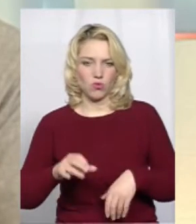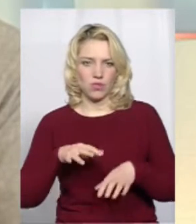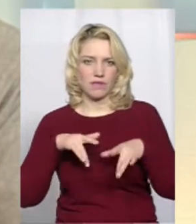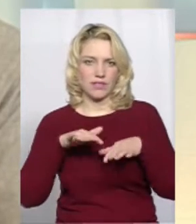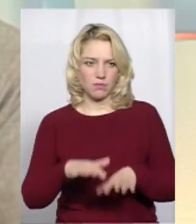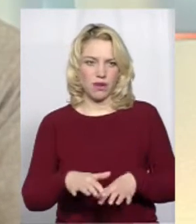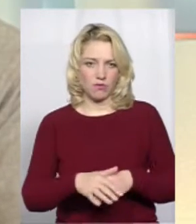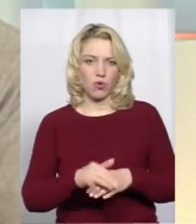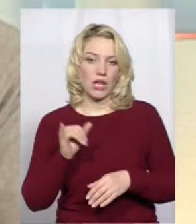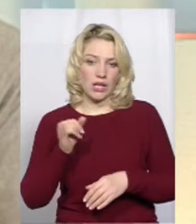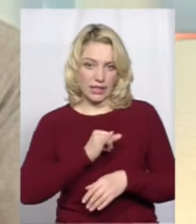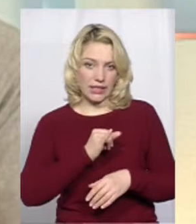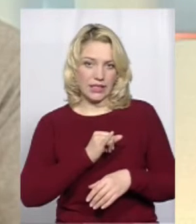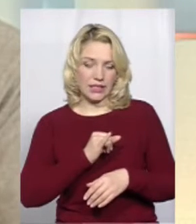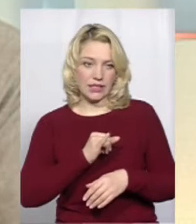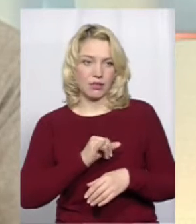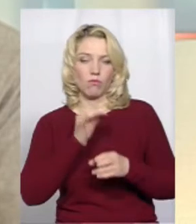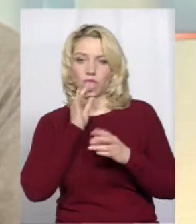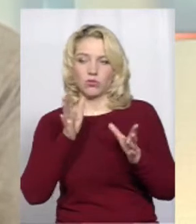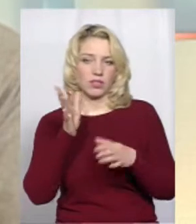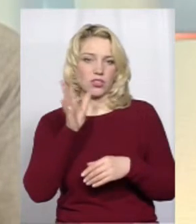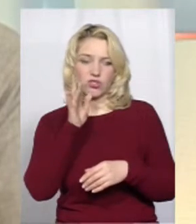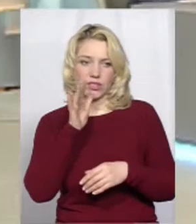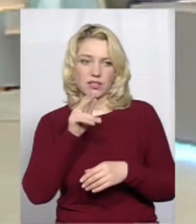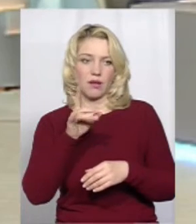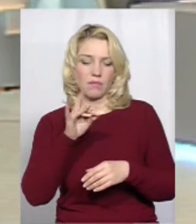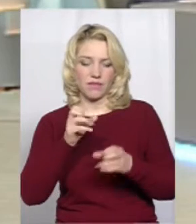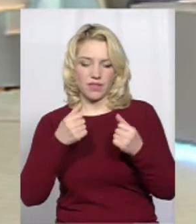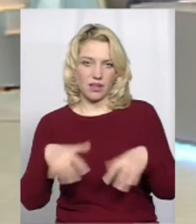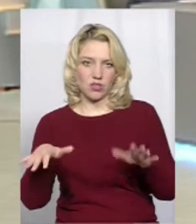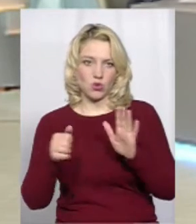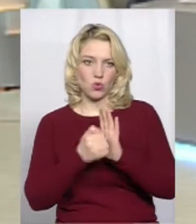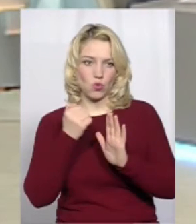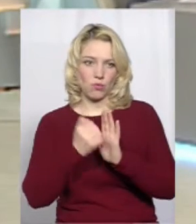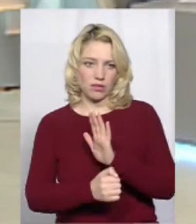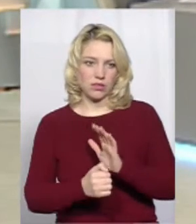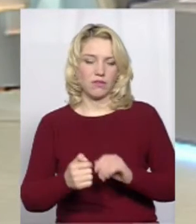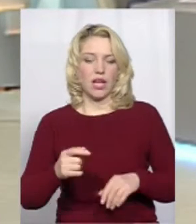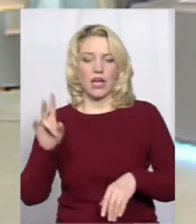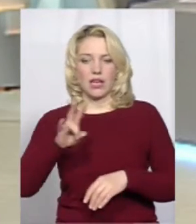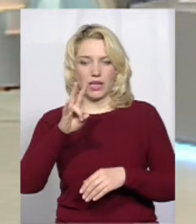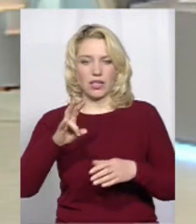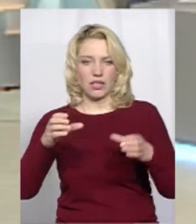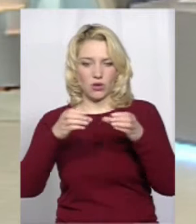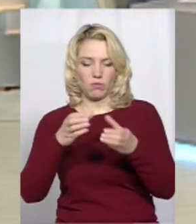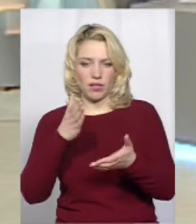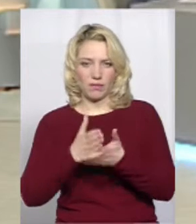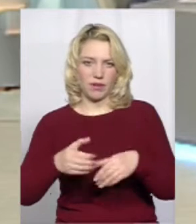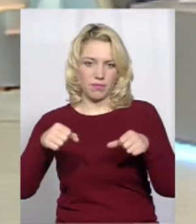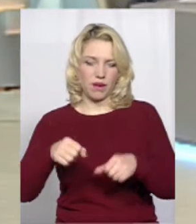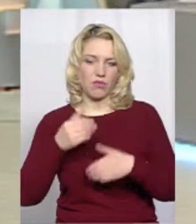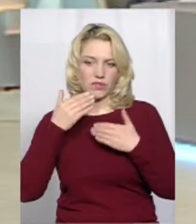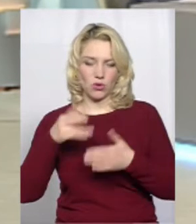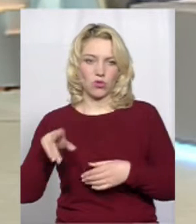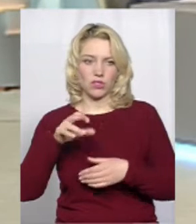реєстраційну і в будь-який час, при втраті документів, релігійна громада має право звернутися до нас